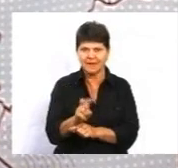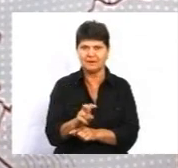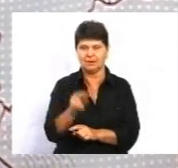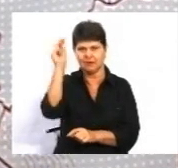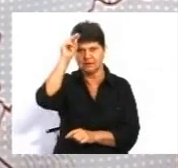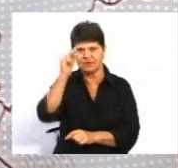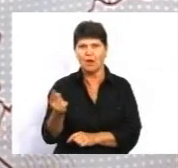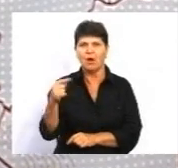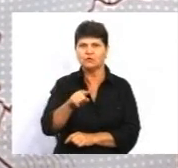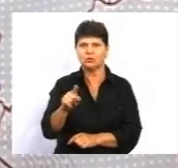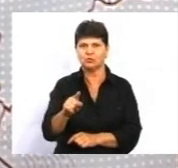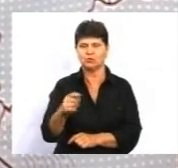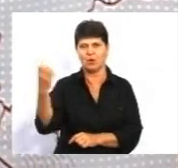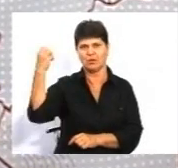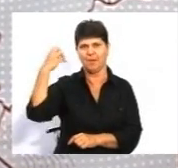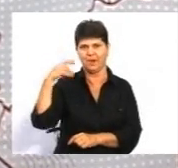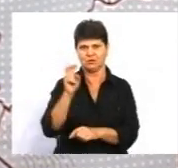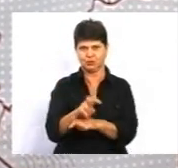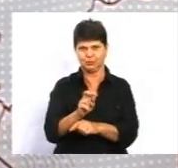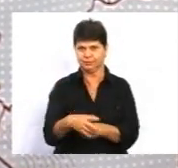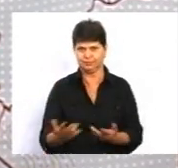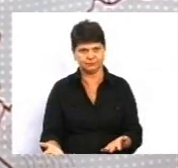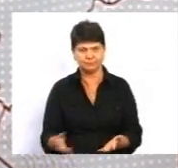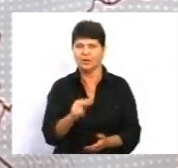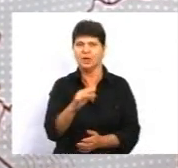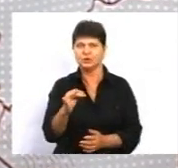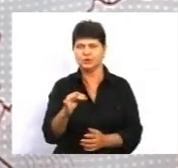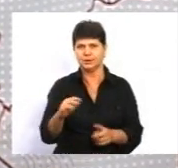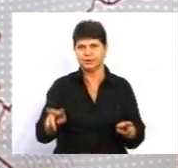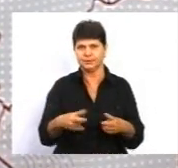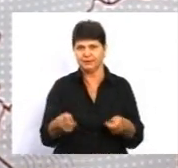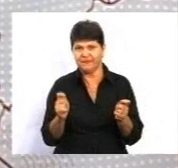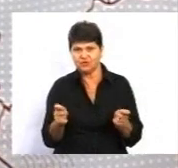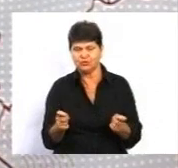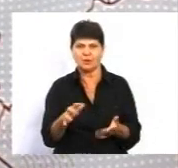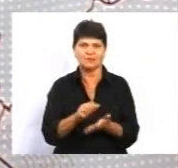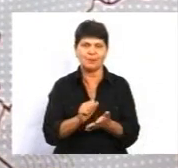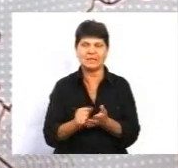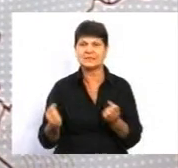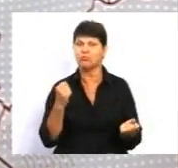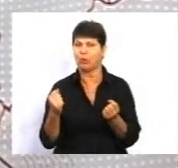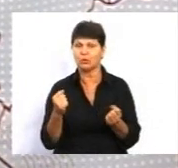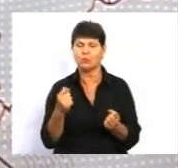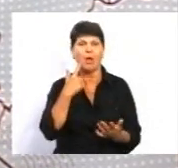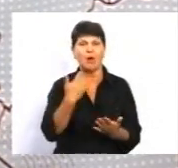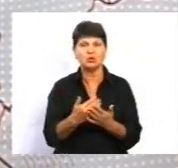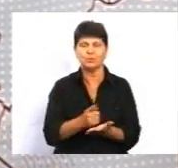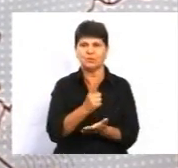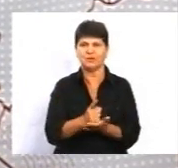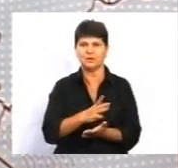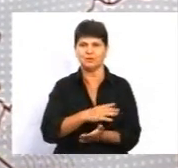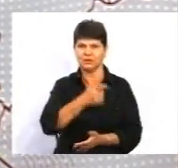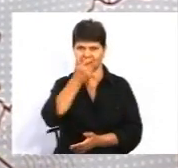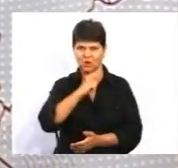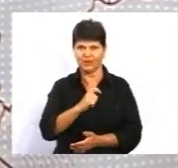тому, в чому ходять на пляж, скажімо так, чи на вечірку, чи займатися спортом. Тобто це повинен бути діловий стиль.